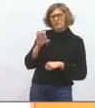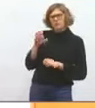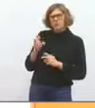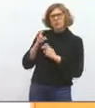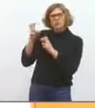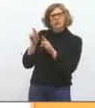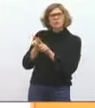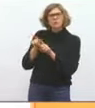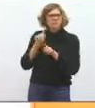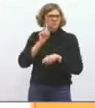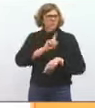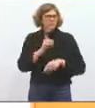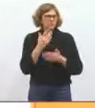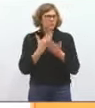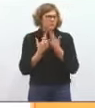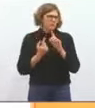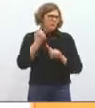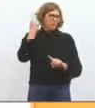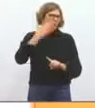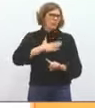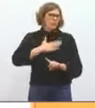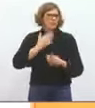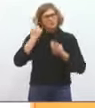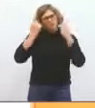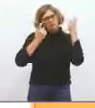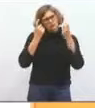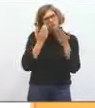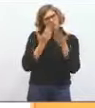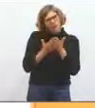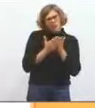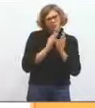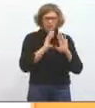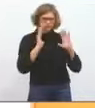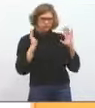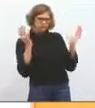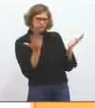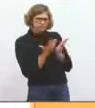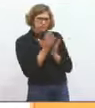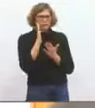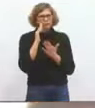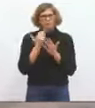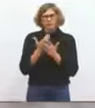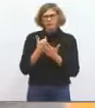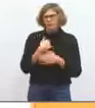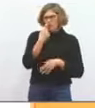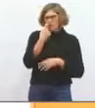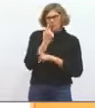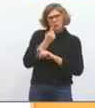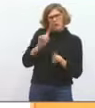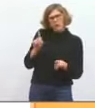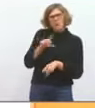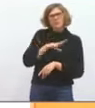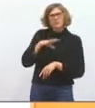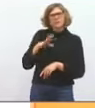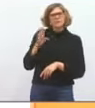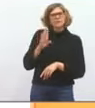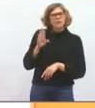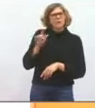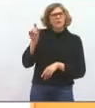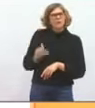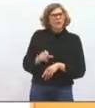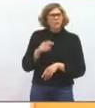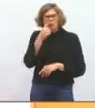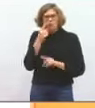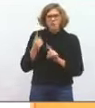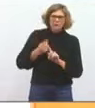essentiel de réfléchir comme ça. C'est pour ça que je ne partage pas nécessairement l'avis de Mme Brissot en disant l'essentiel